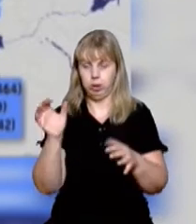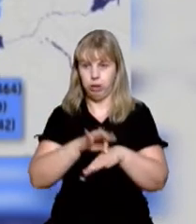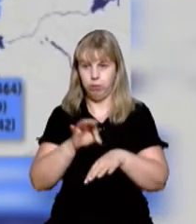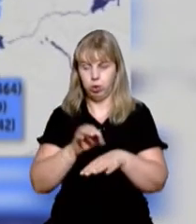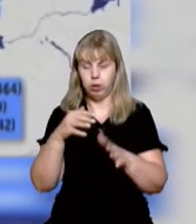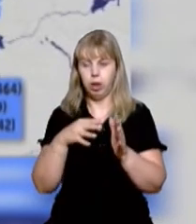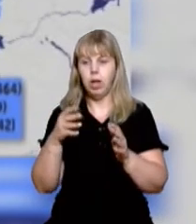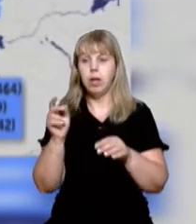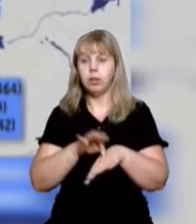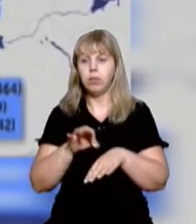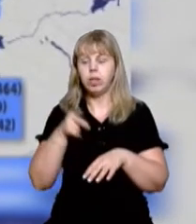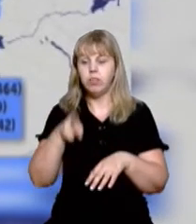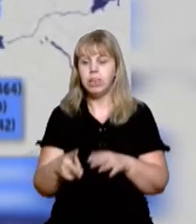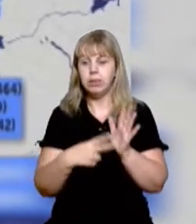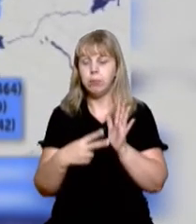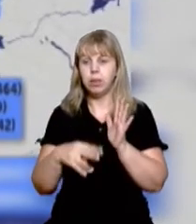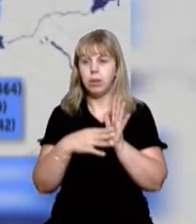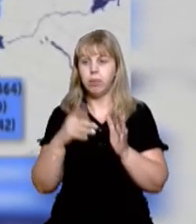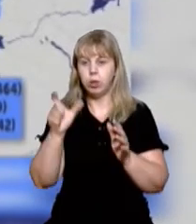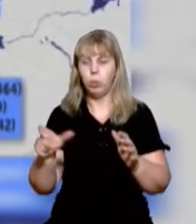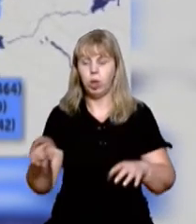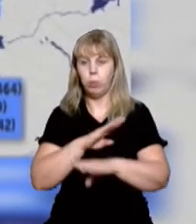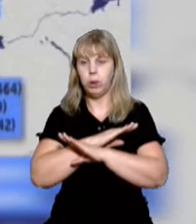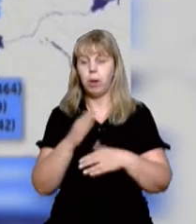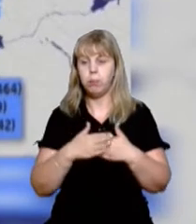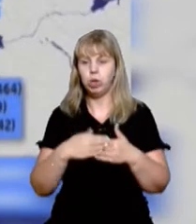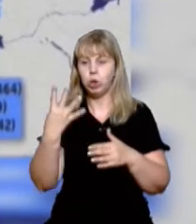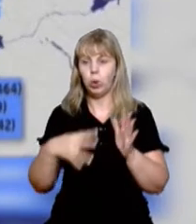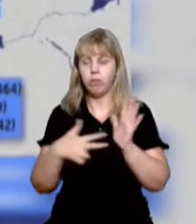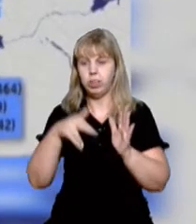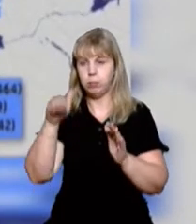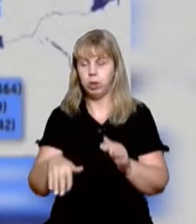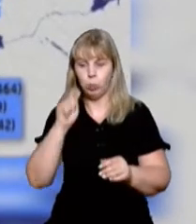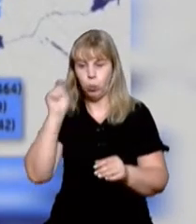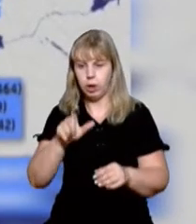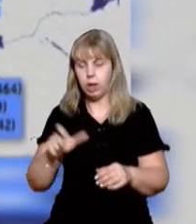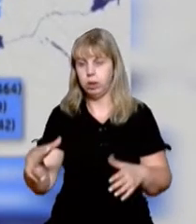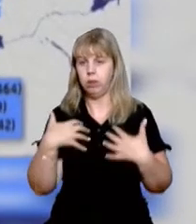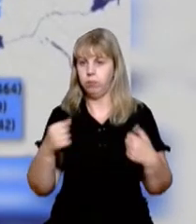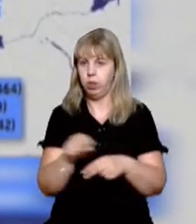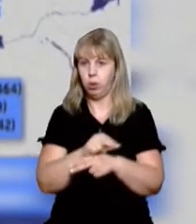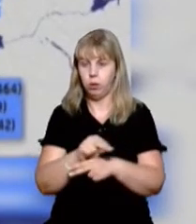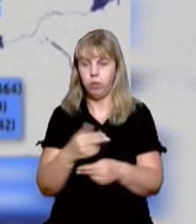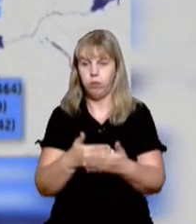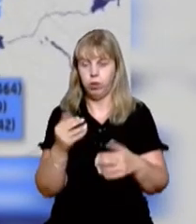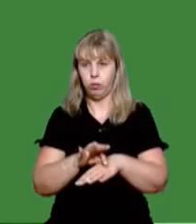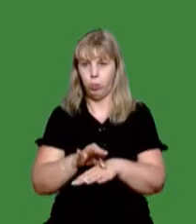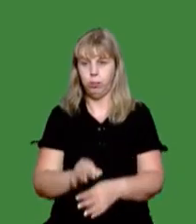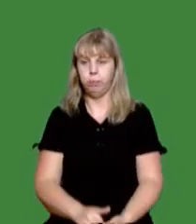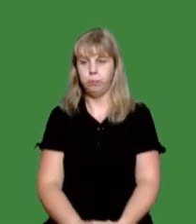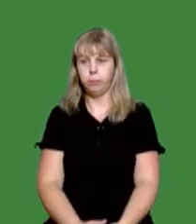захворювань. 2 089 людей померли. Понад 48 тисяч українців вилікувалися від хвороби.